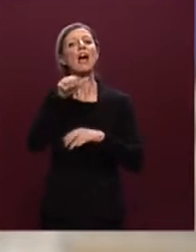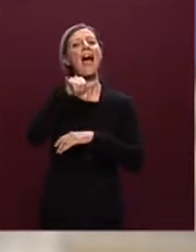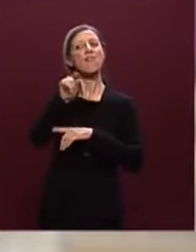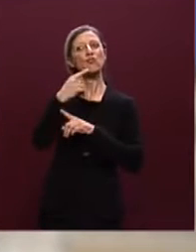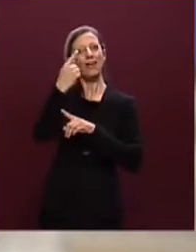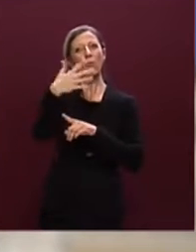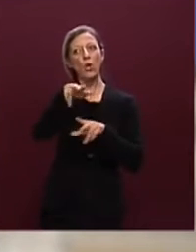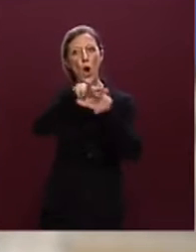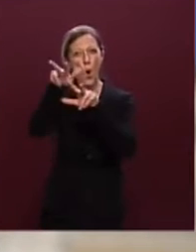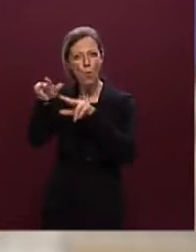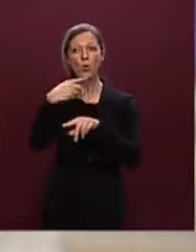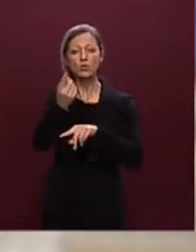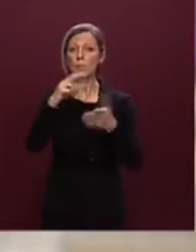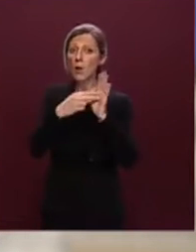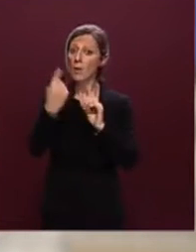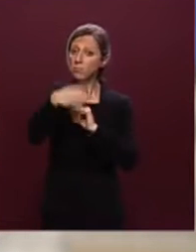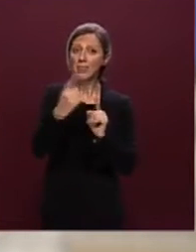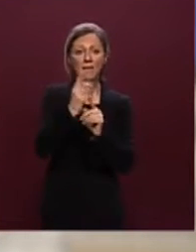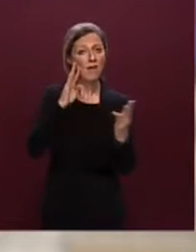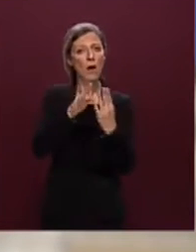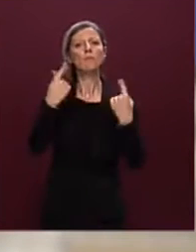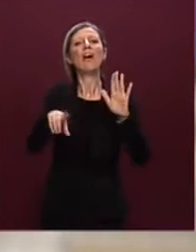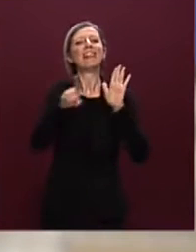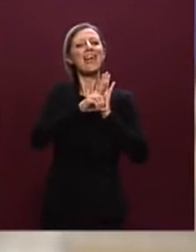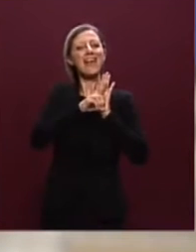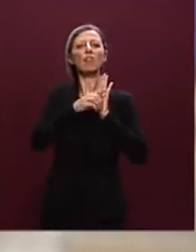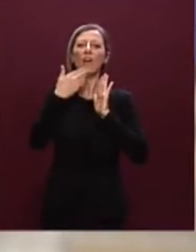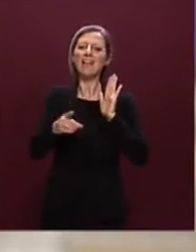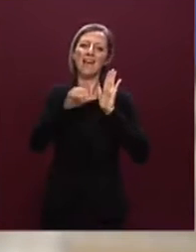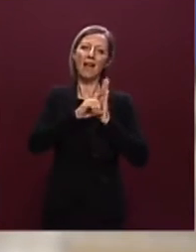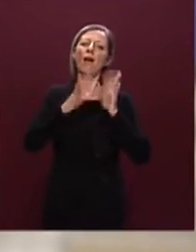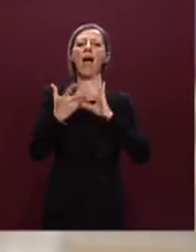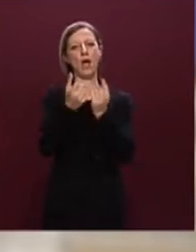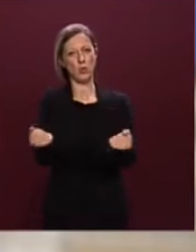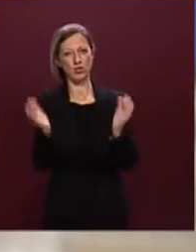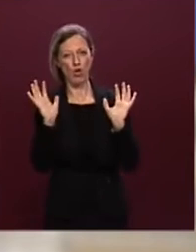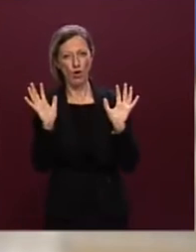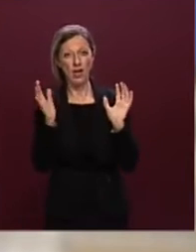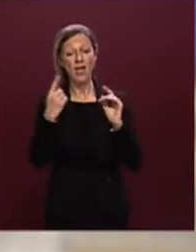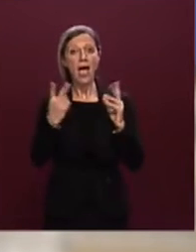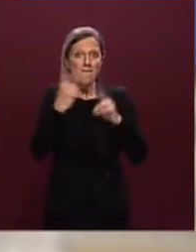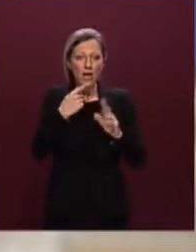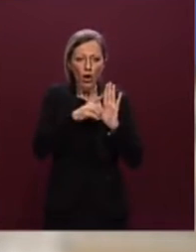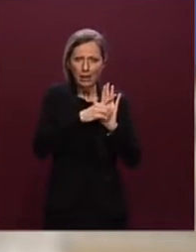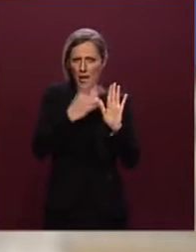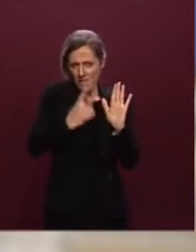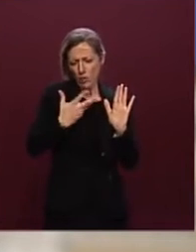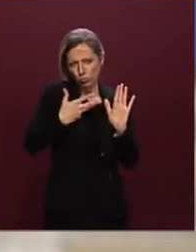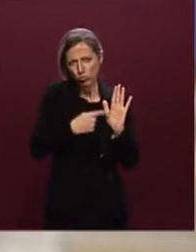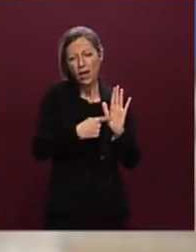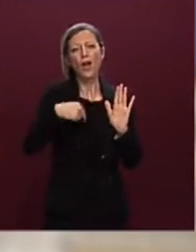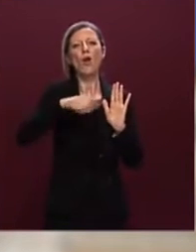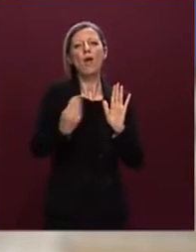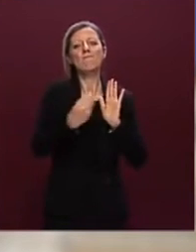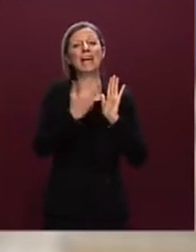per i comuni e che ha trovato nel decreto una prima importante attuazione se è vero come è vero che all'interno di questo decreto noi abbiamo inserito in modo